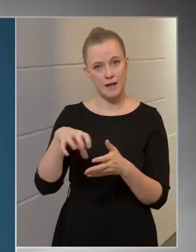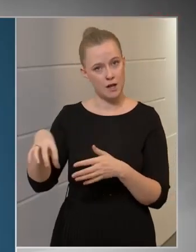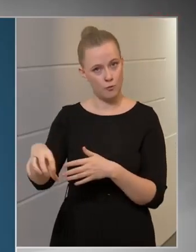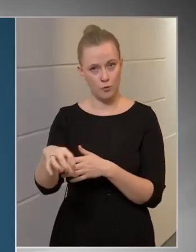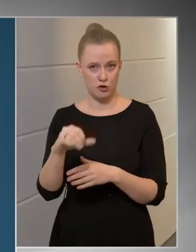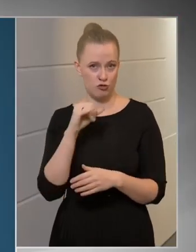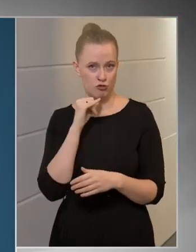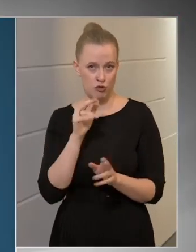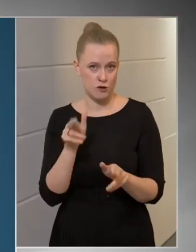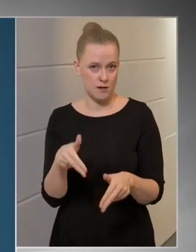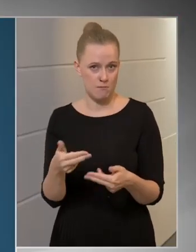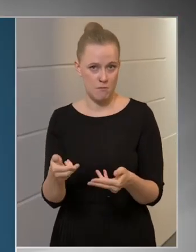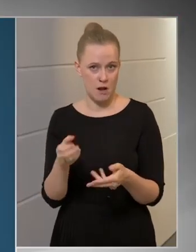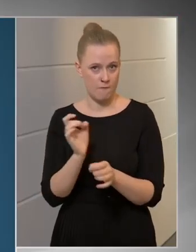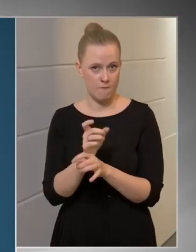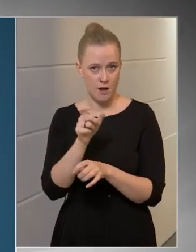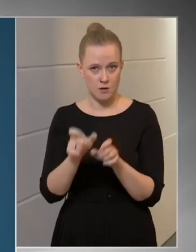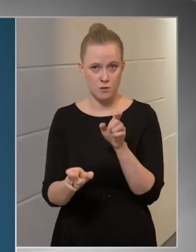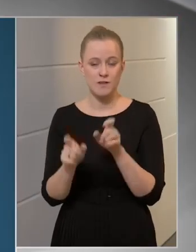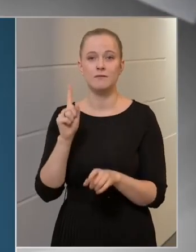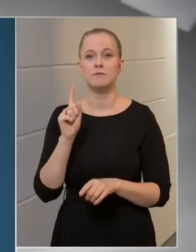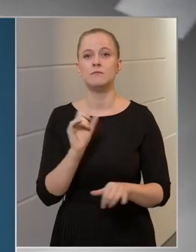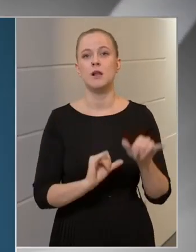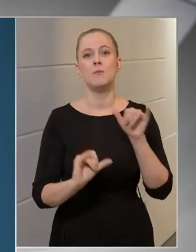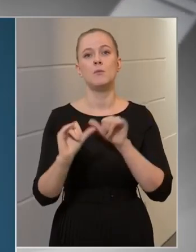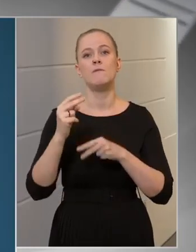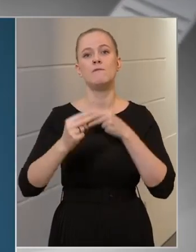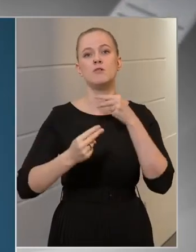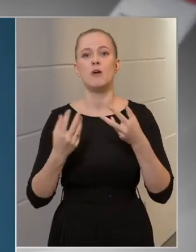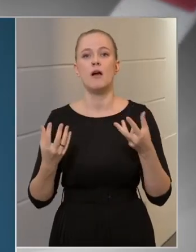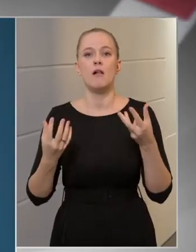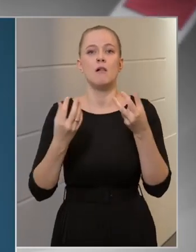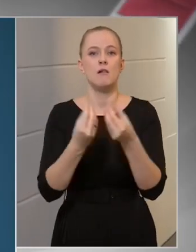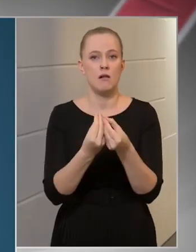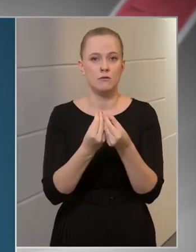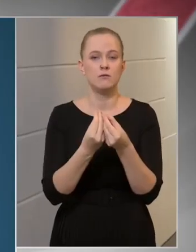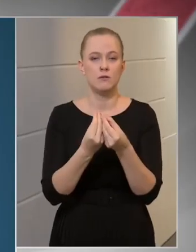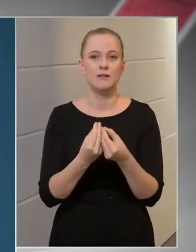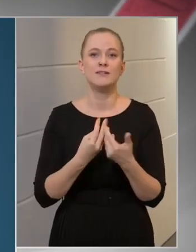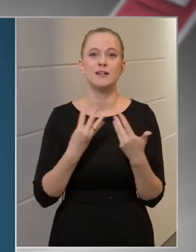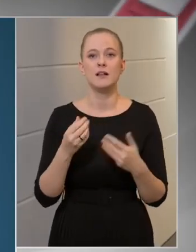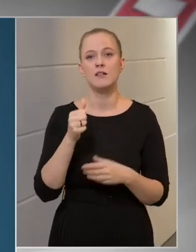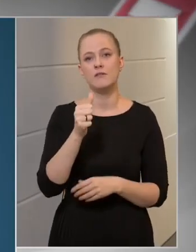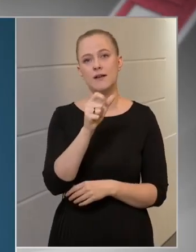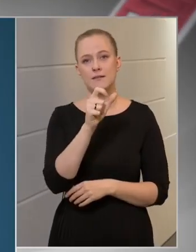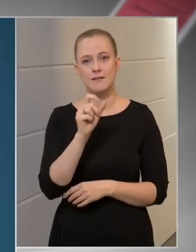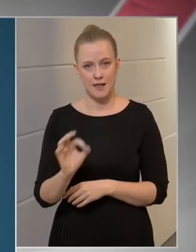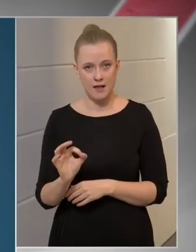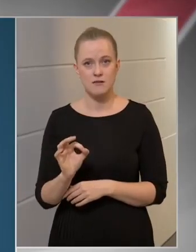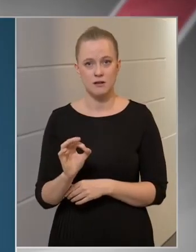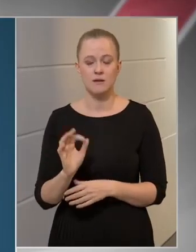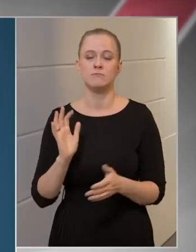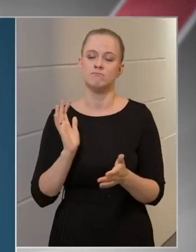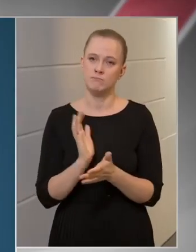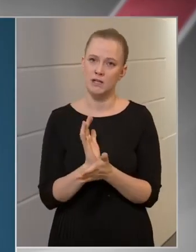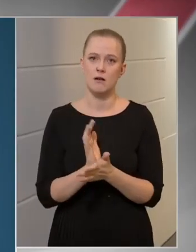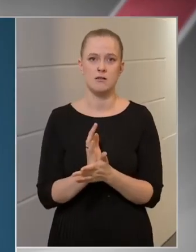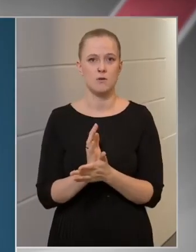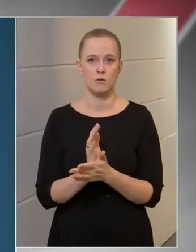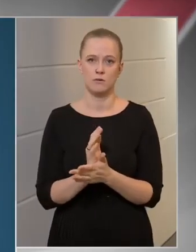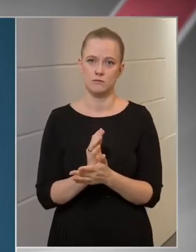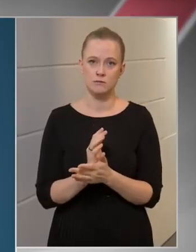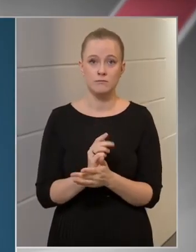lehet fertőzött személy, de laboratóriumi vizsgálattal 91 százaléknál igazoltuk a